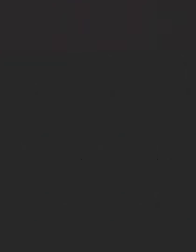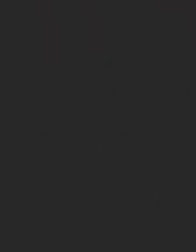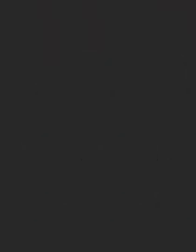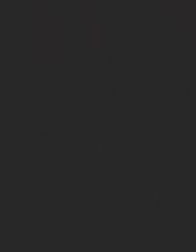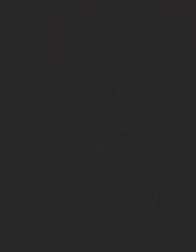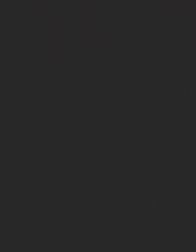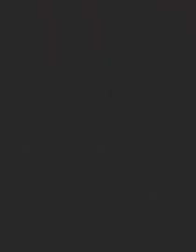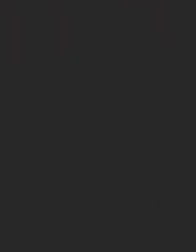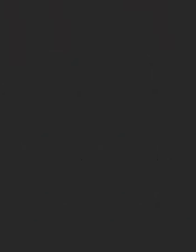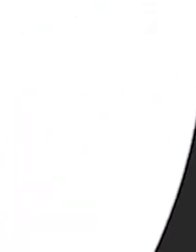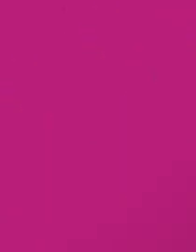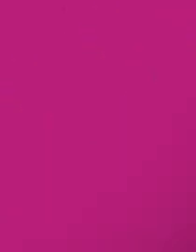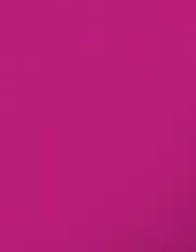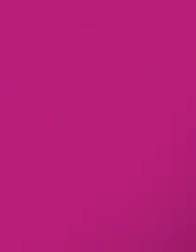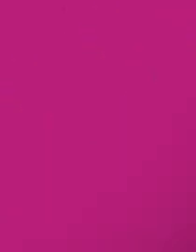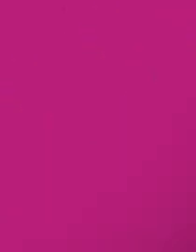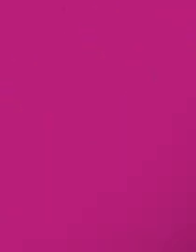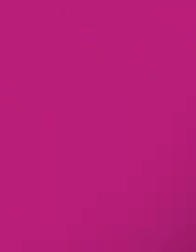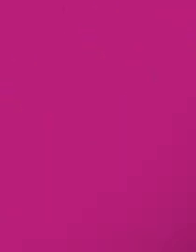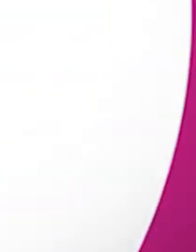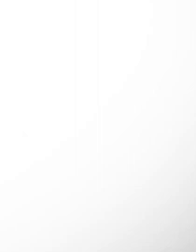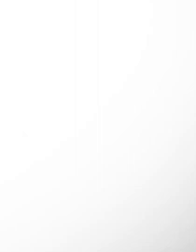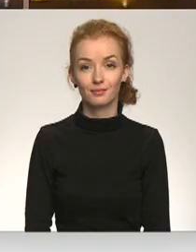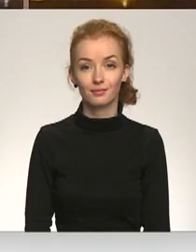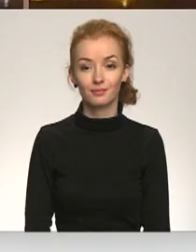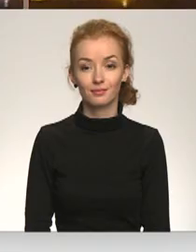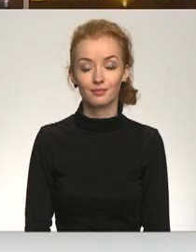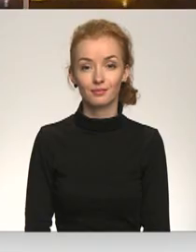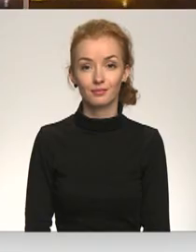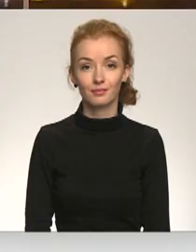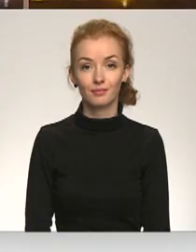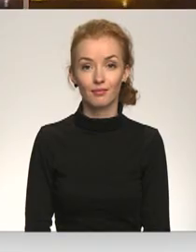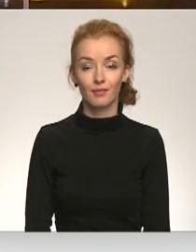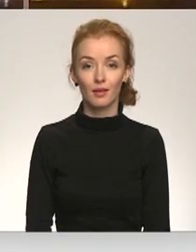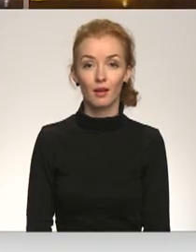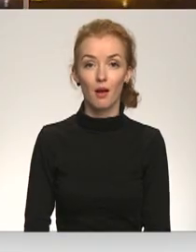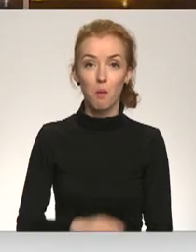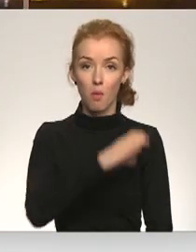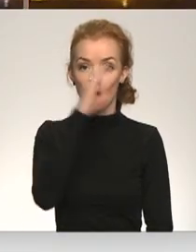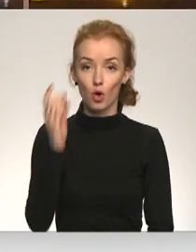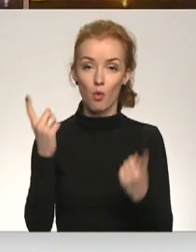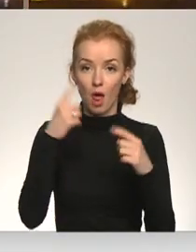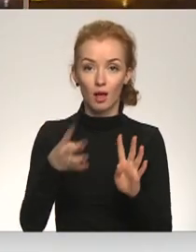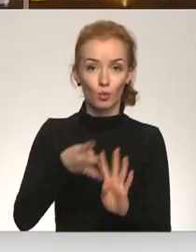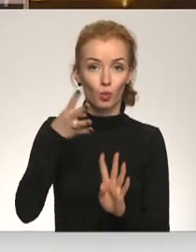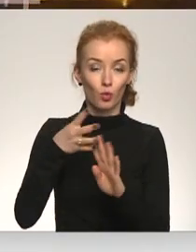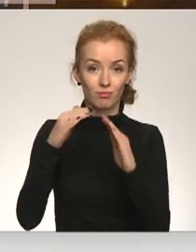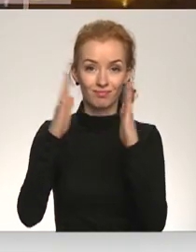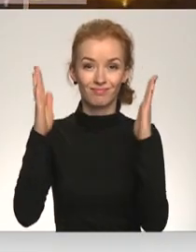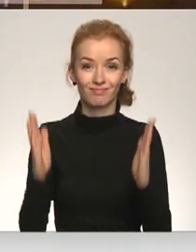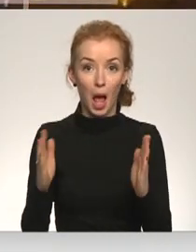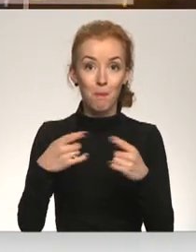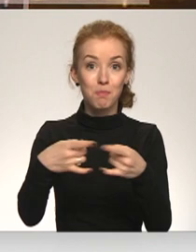Re, visi ēters ir te! Padomju gados celto daudz dzīvokļu māju balkoni